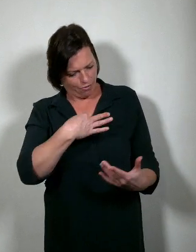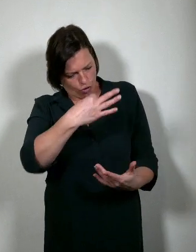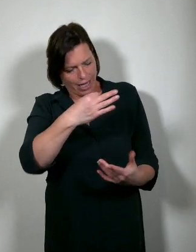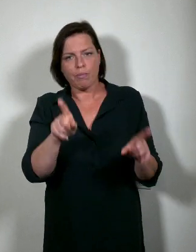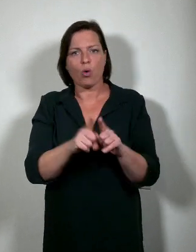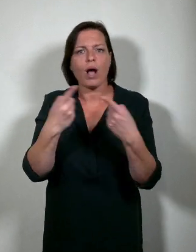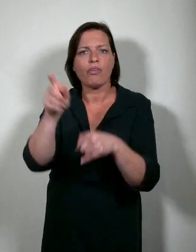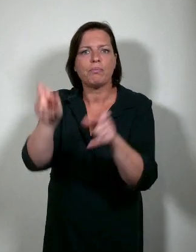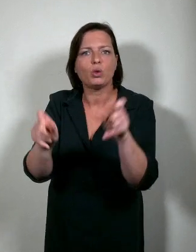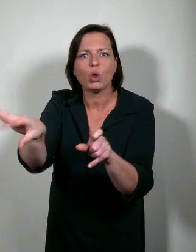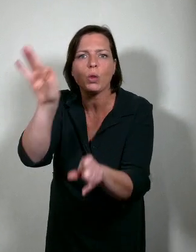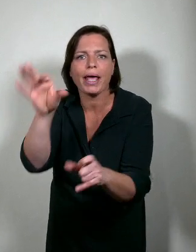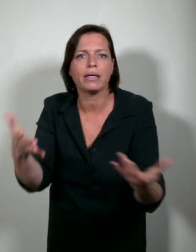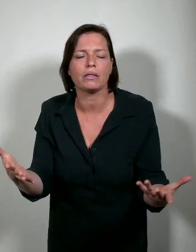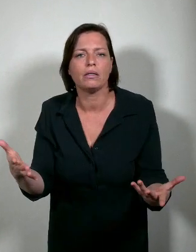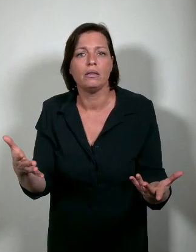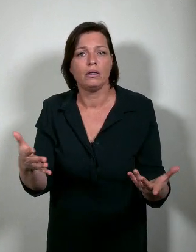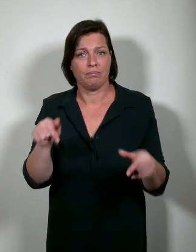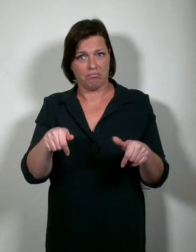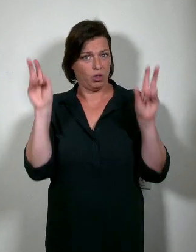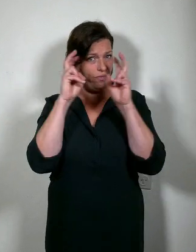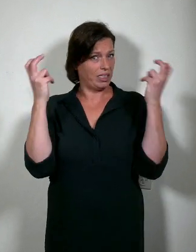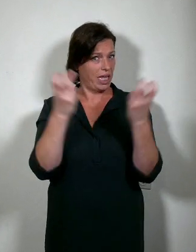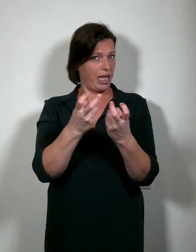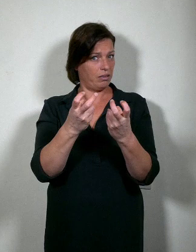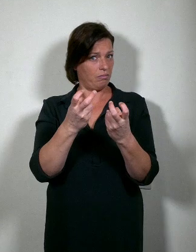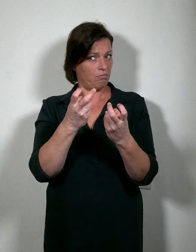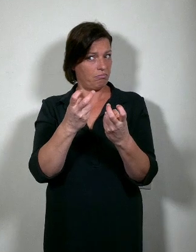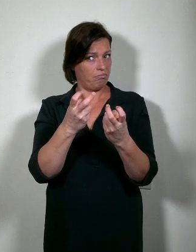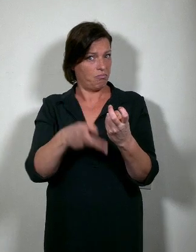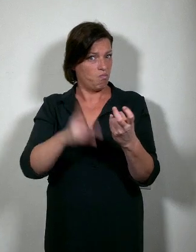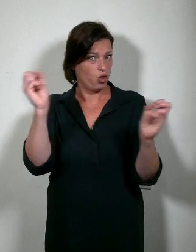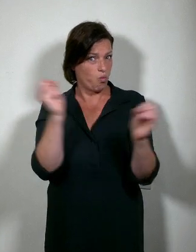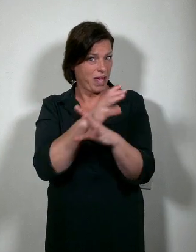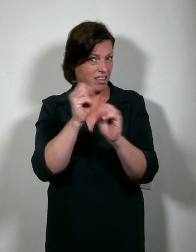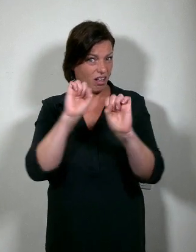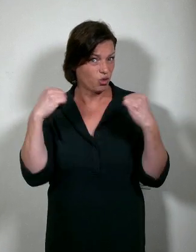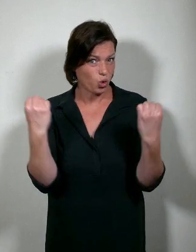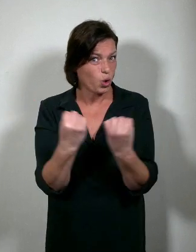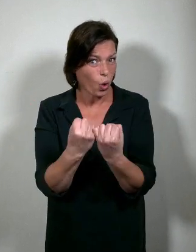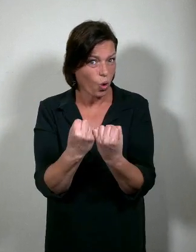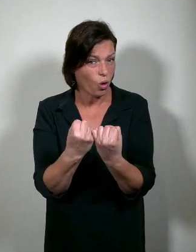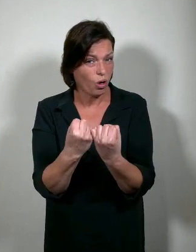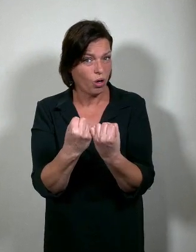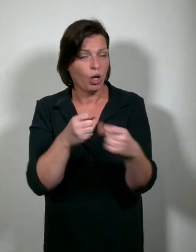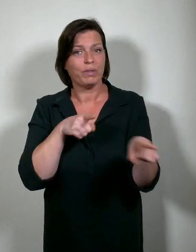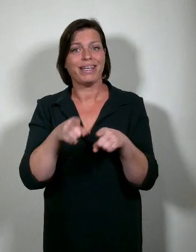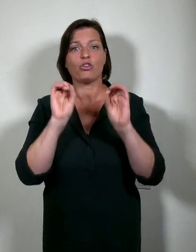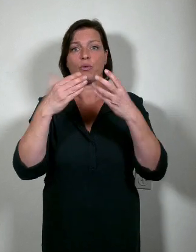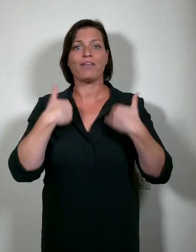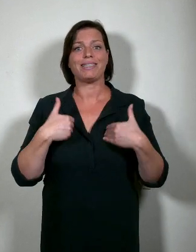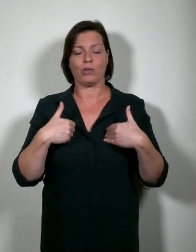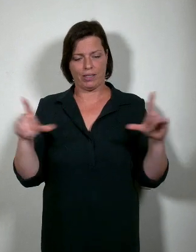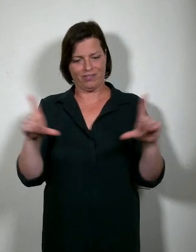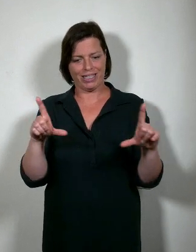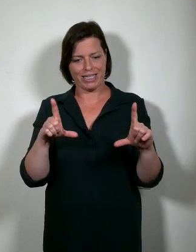ontdekken? Wordt de universiteit een grote multimedia studio waar professoren van achter hun scherm de